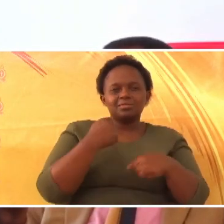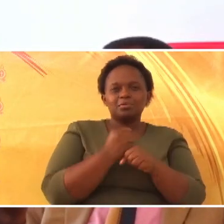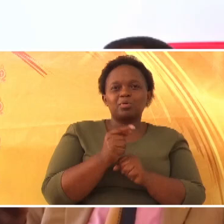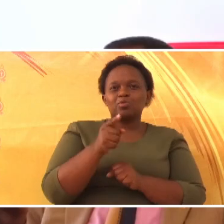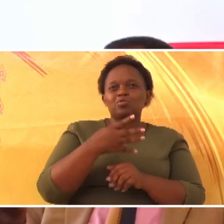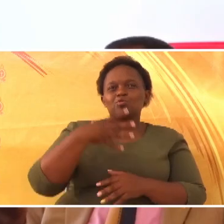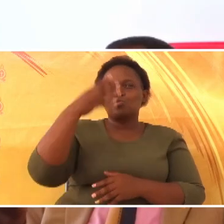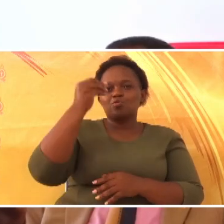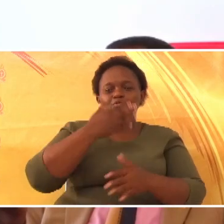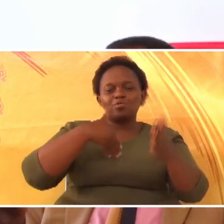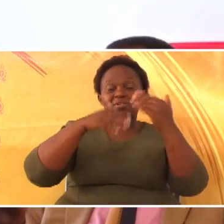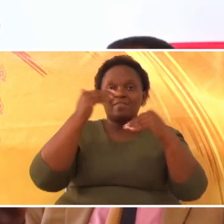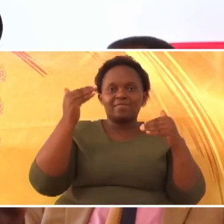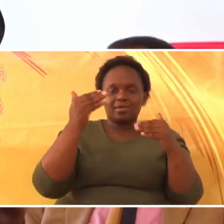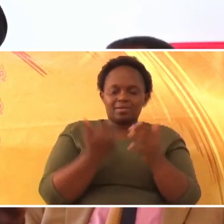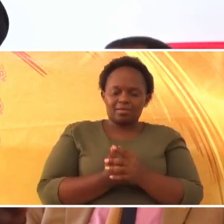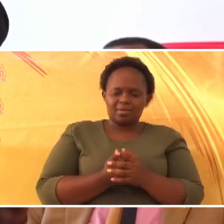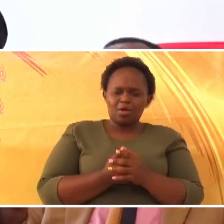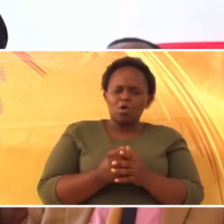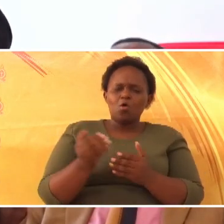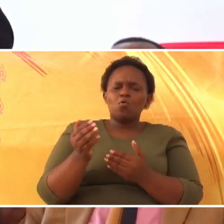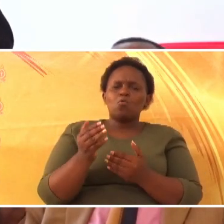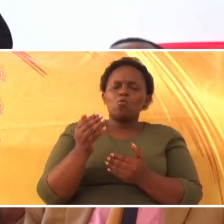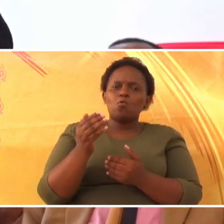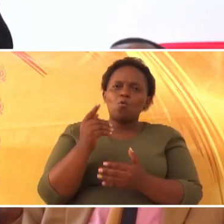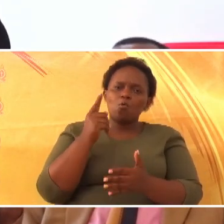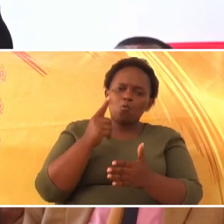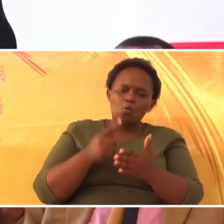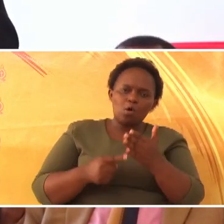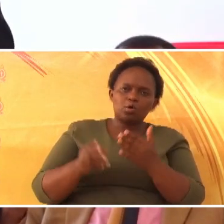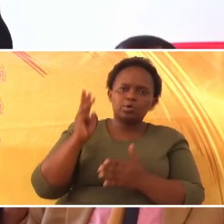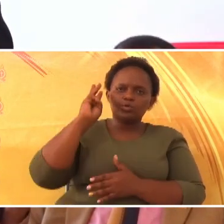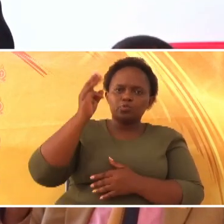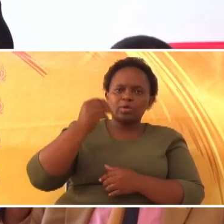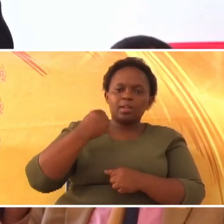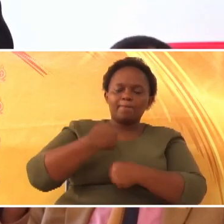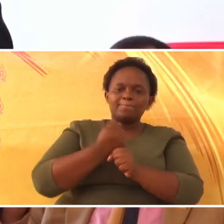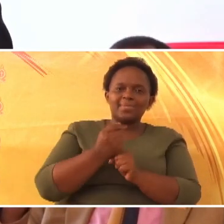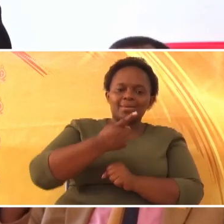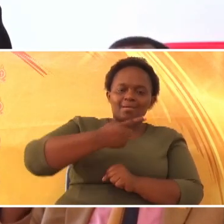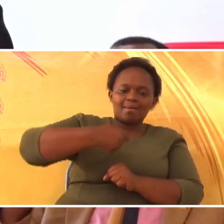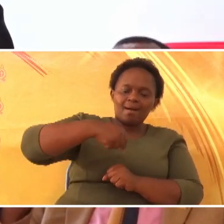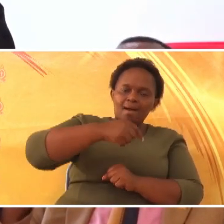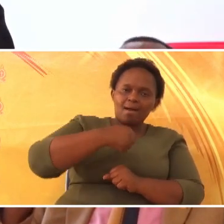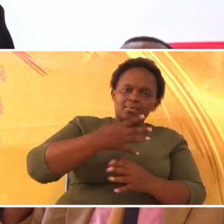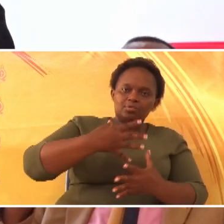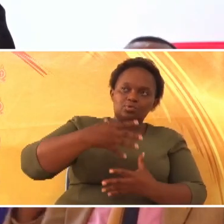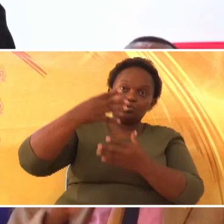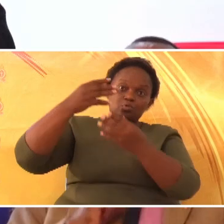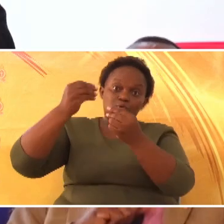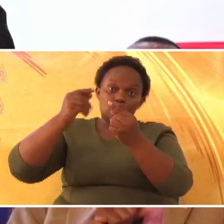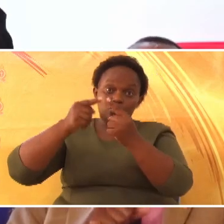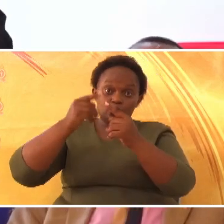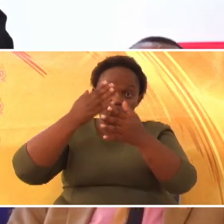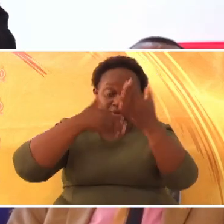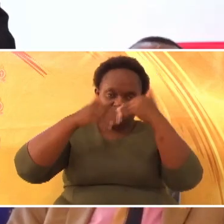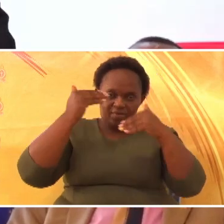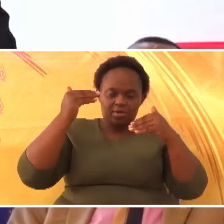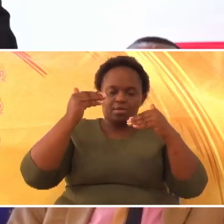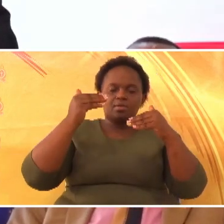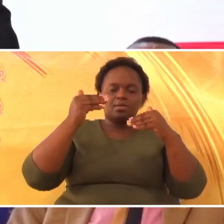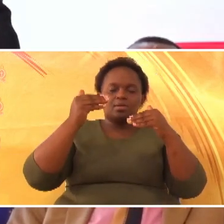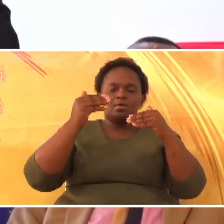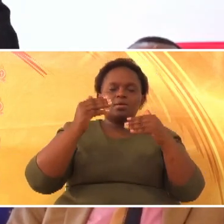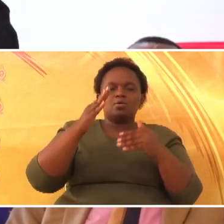kwa wakika kwa wakika, wakika wakika, kwa wakika kwa wakika.